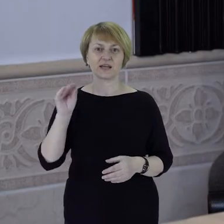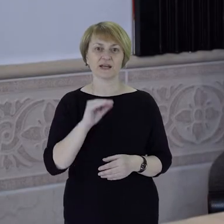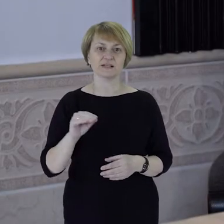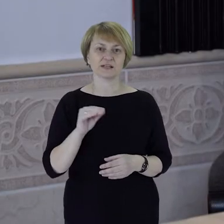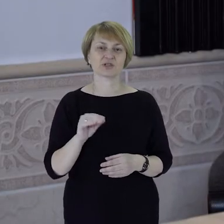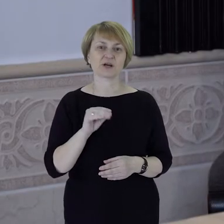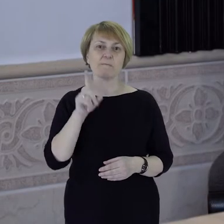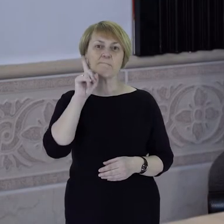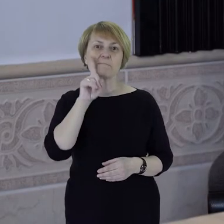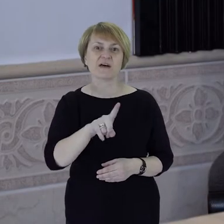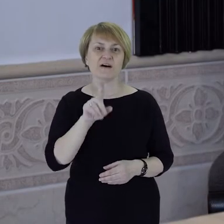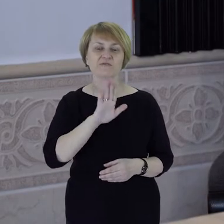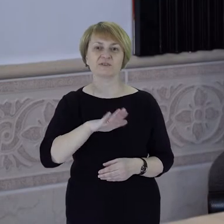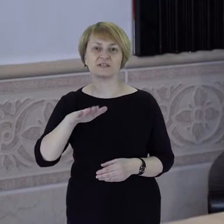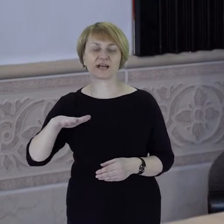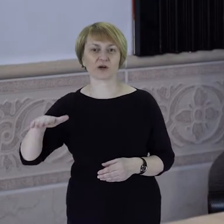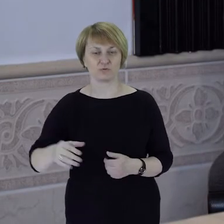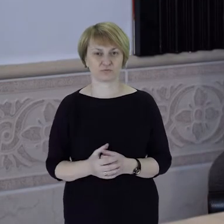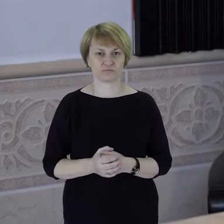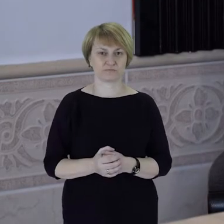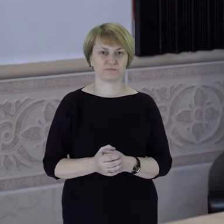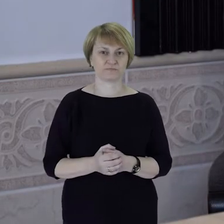prawdy narodu, prawda,